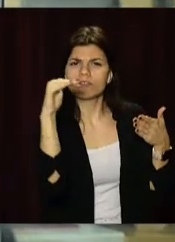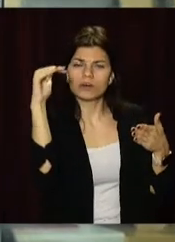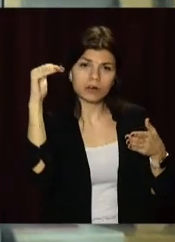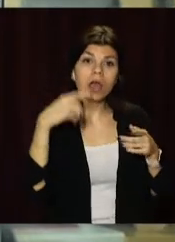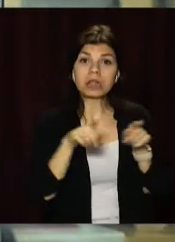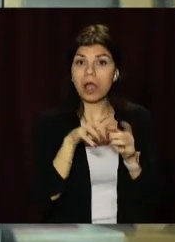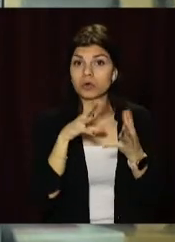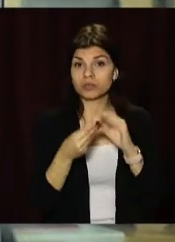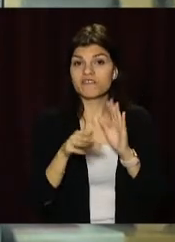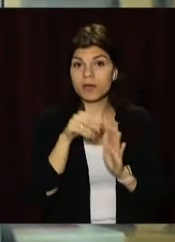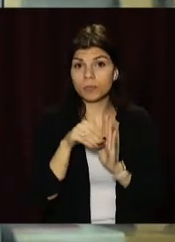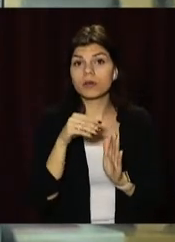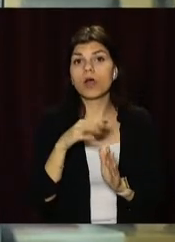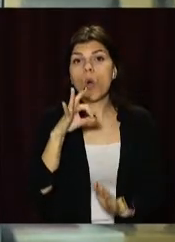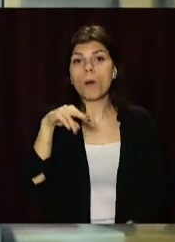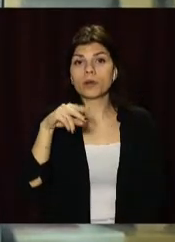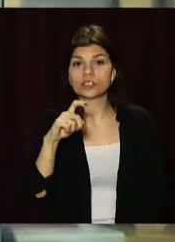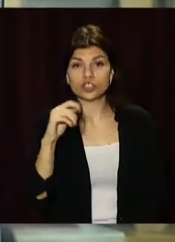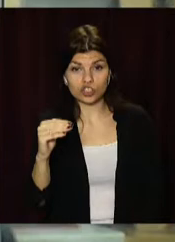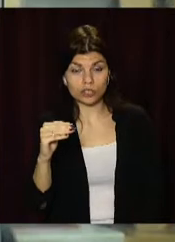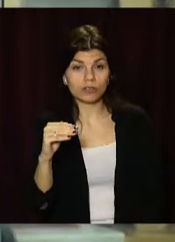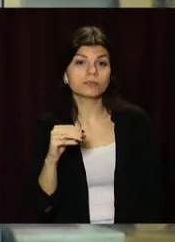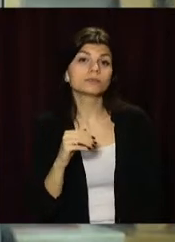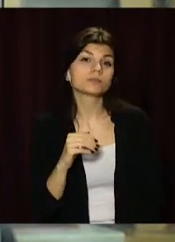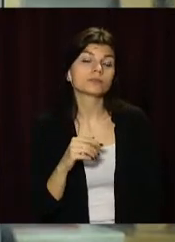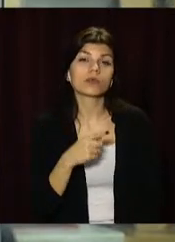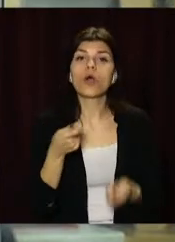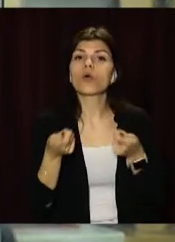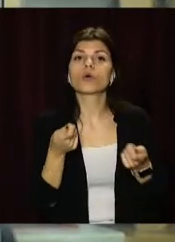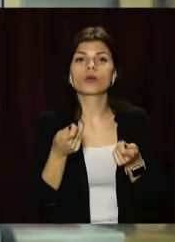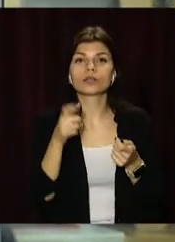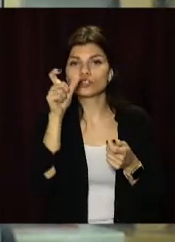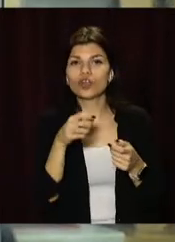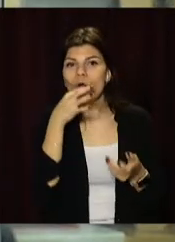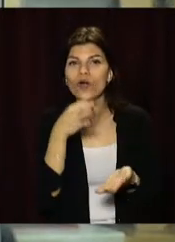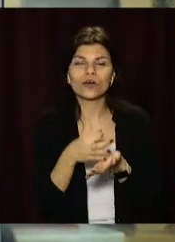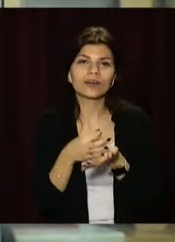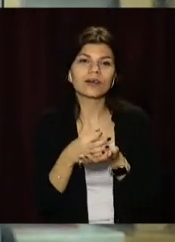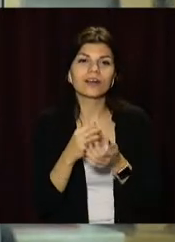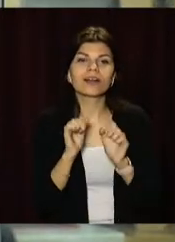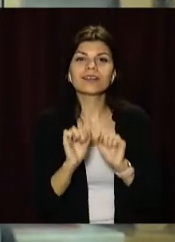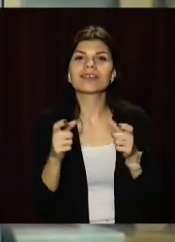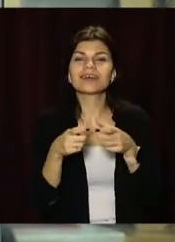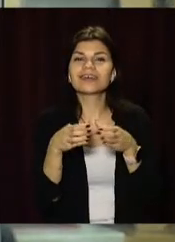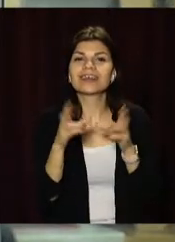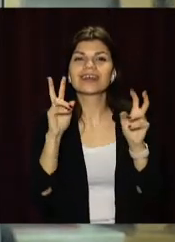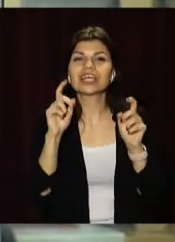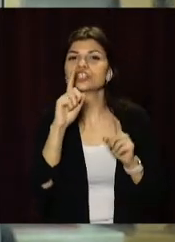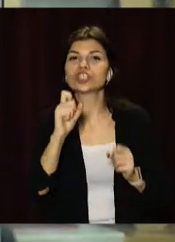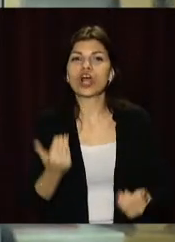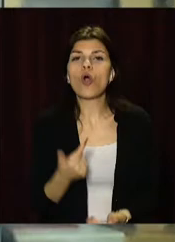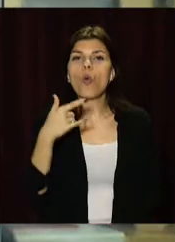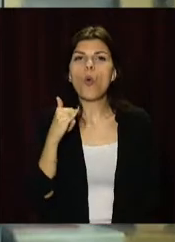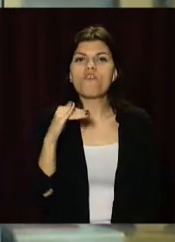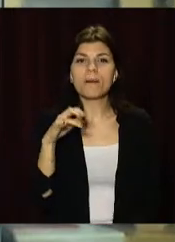Такі результати виборів команди ОПЗЖ, втім керівник обласної партійної організації «Опозиційна платформа за життя» Геннадій